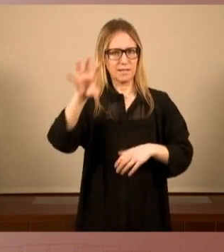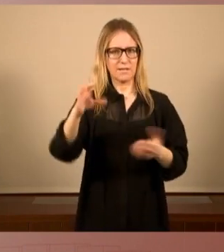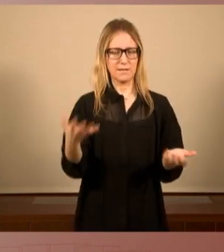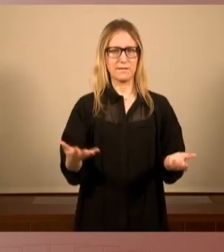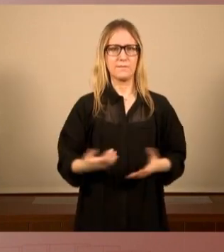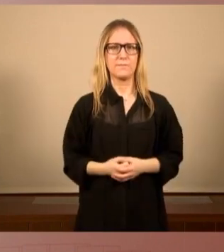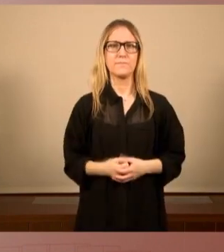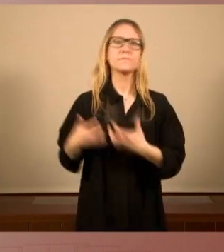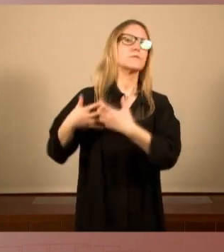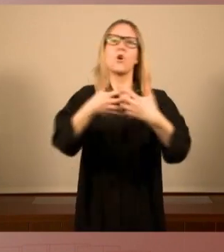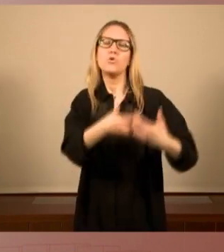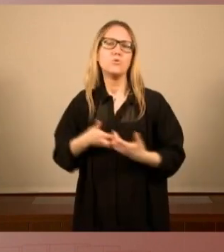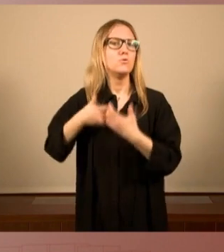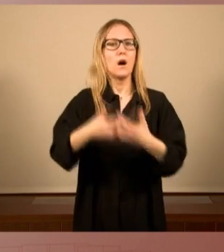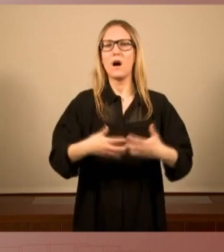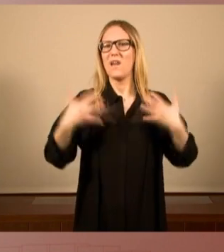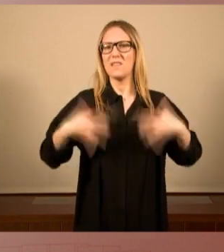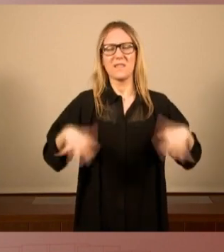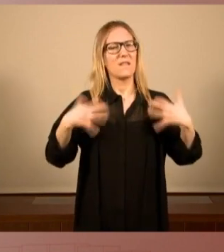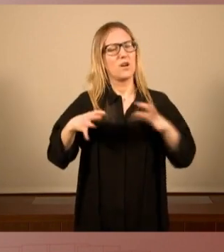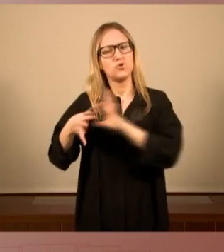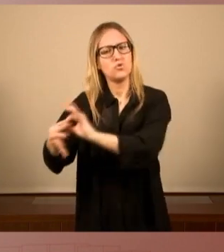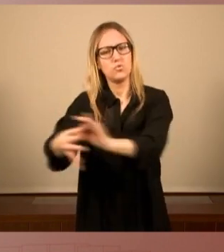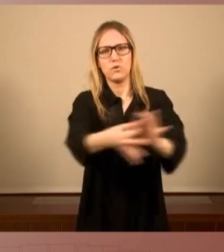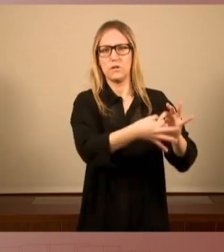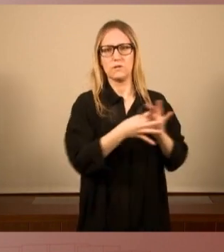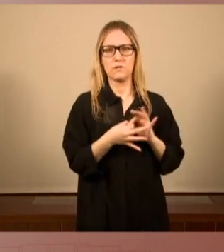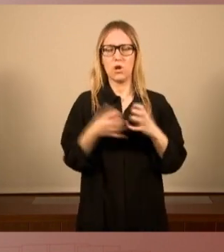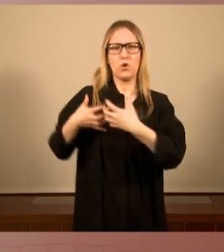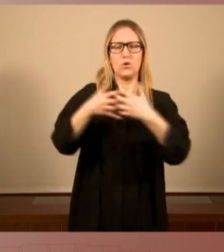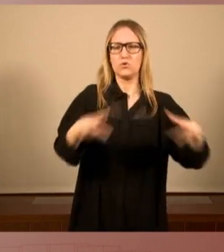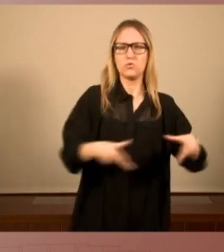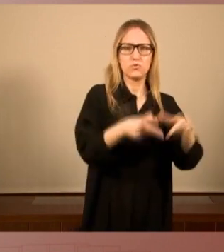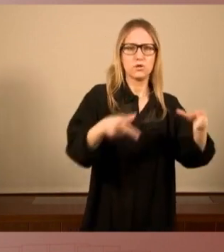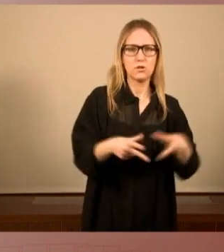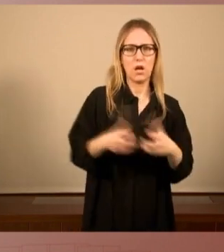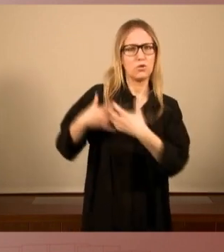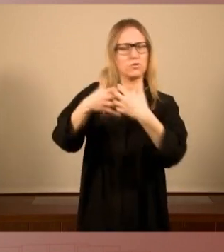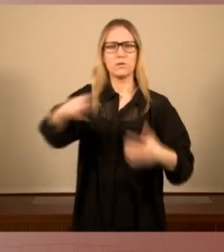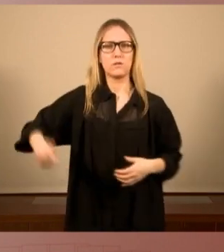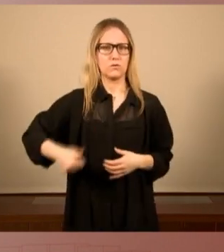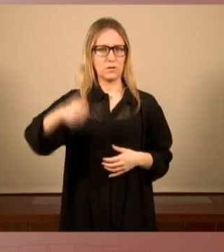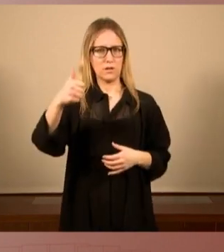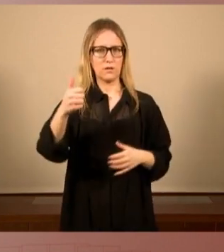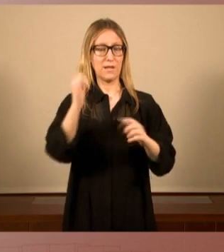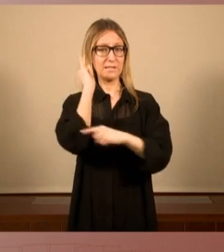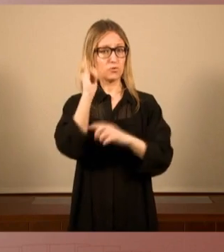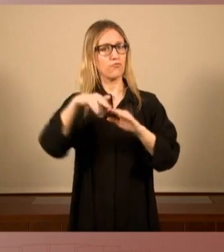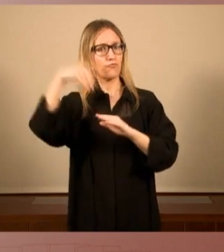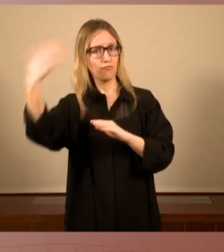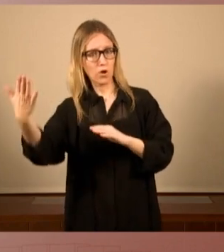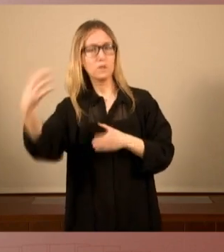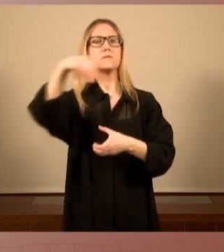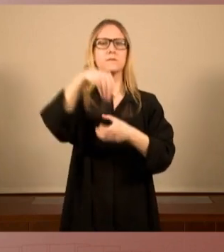les lluites han d'anar juntes indestriables lluita social i nacional tant des de fora de les institucions com des de